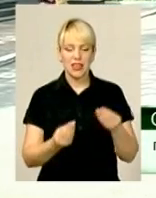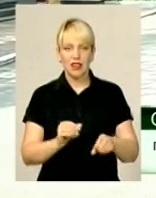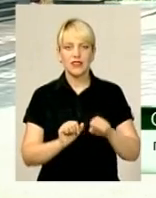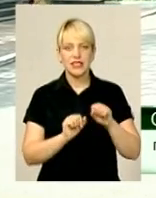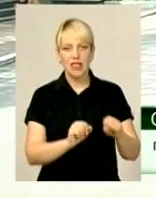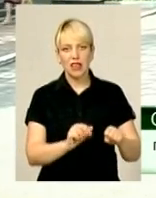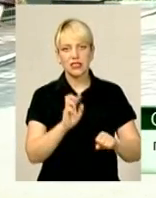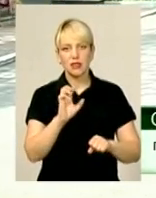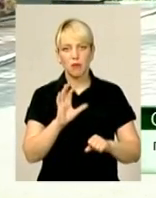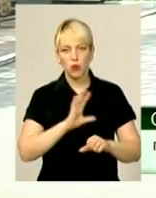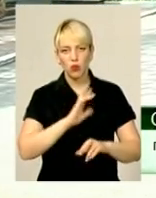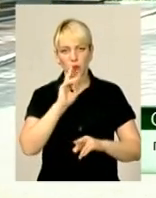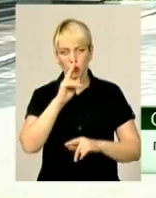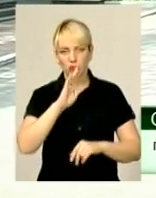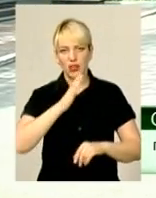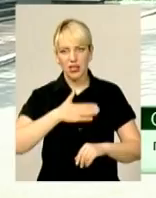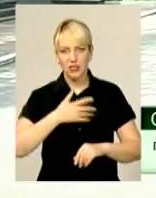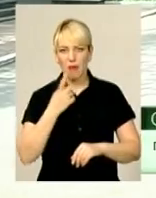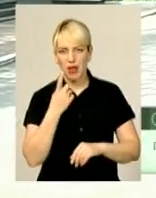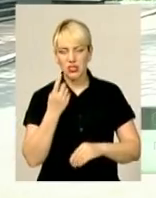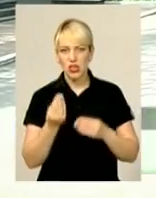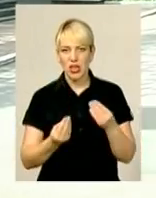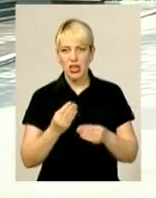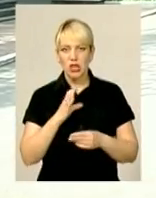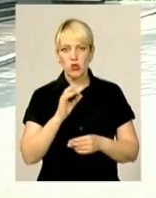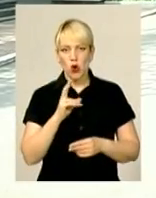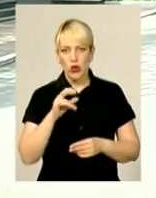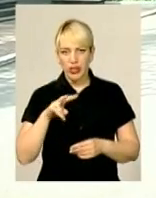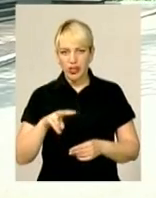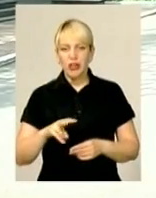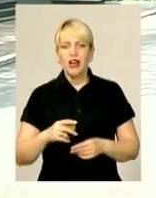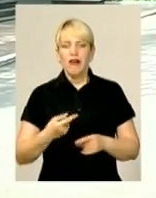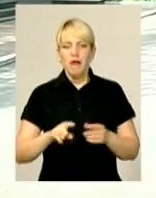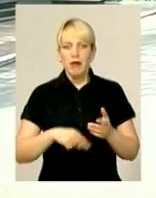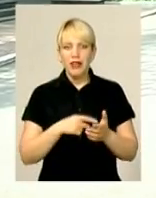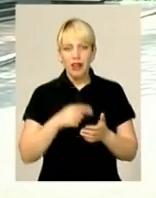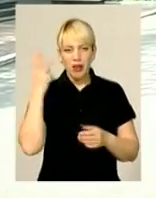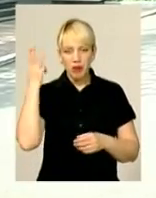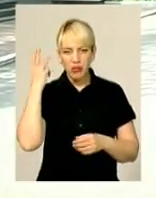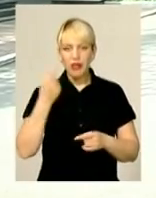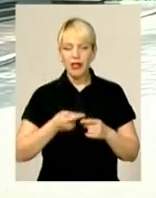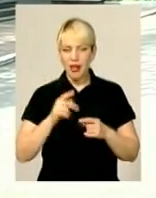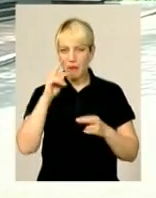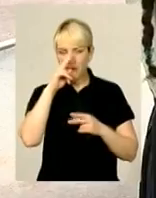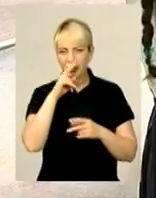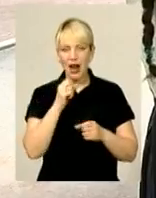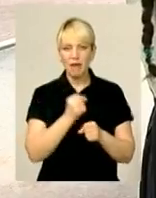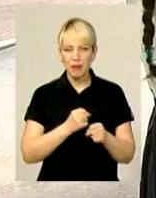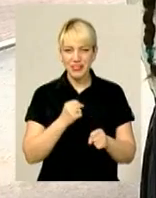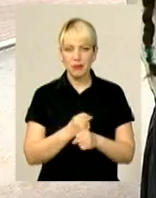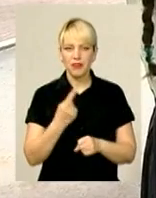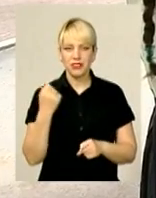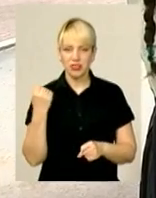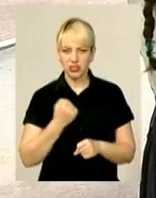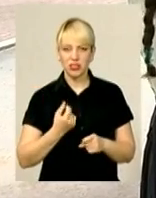Були помилки в нашій першій грі з «Соколом» в місті Хмельницькому. Ці помилки ми над ними попрацювали цілий тиждень.